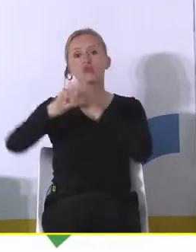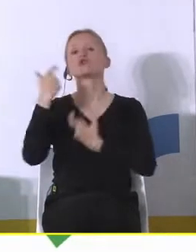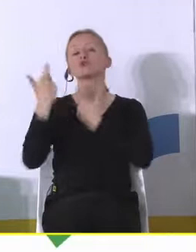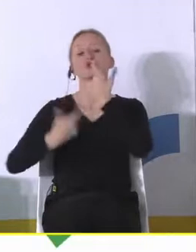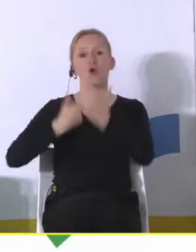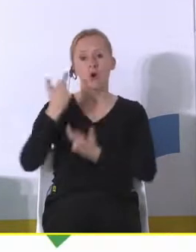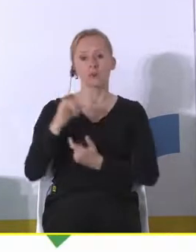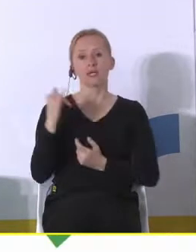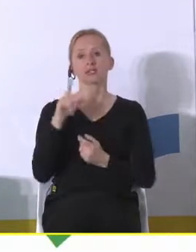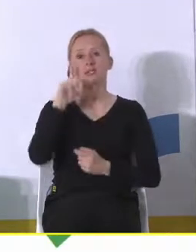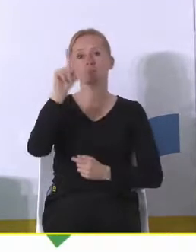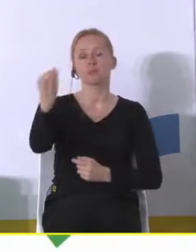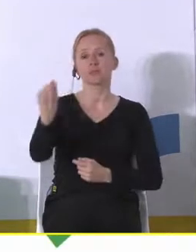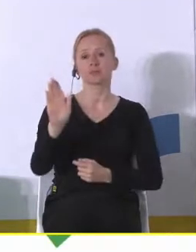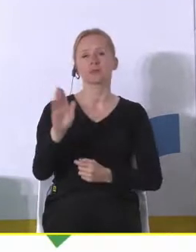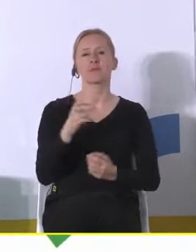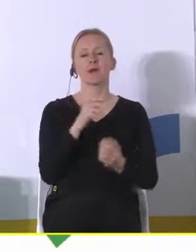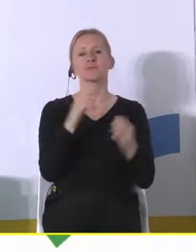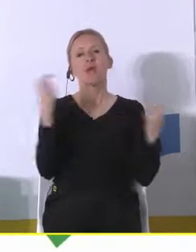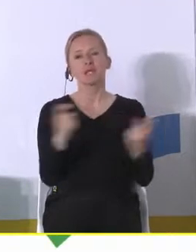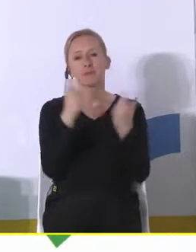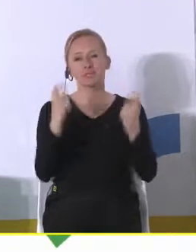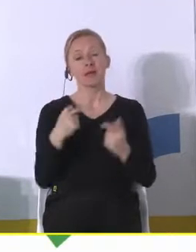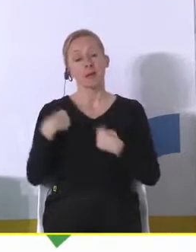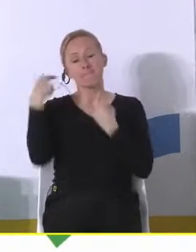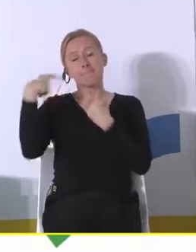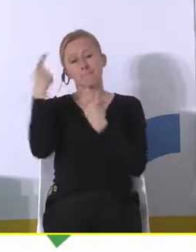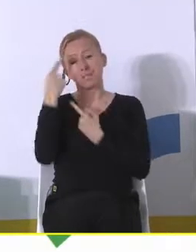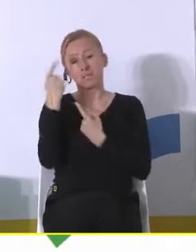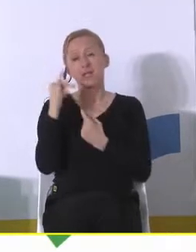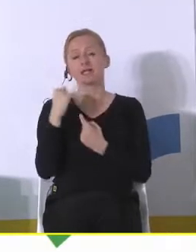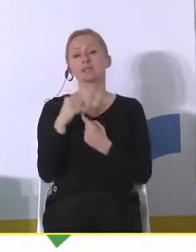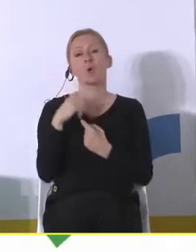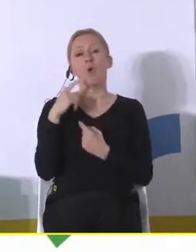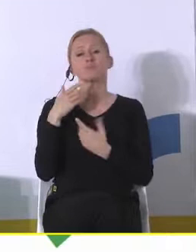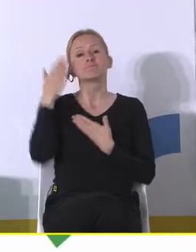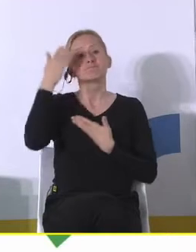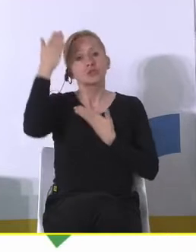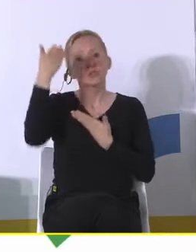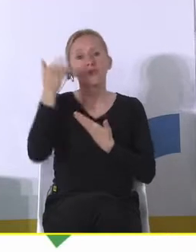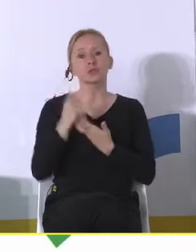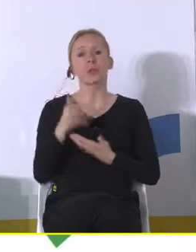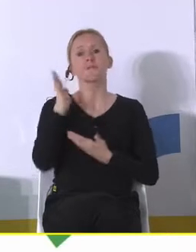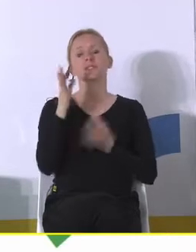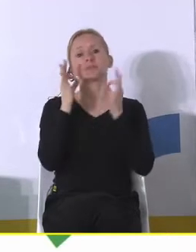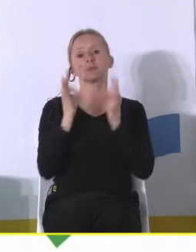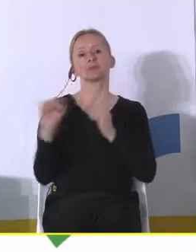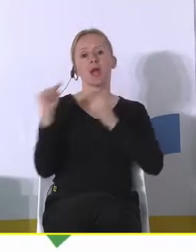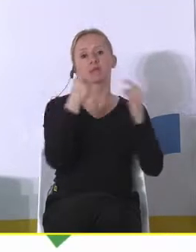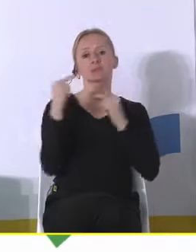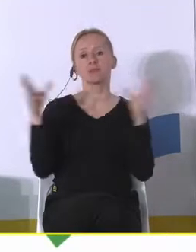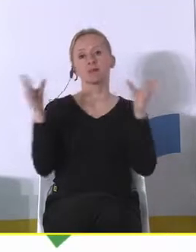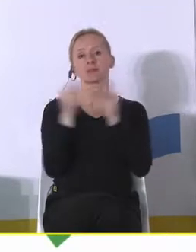zrobić, jakie są perspektywy, jakie są zagrożenia, ale mam nadzieję, przede wszystkim, jakie są nadzieje, będziemy dzisiaj dyskutować